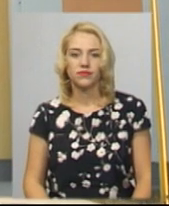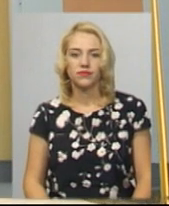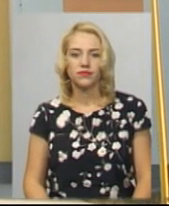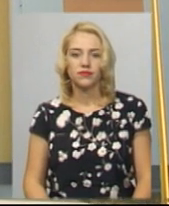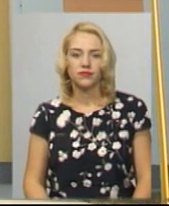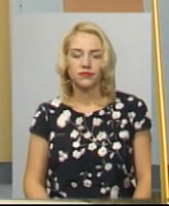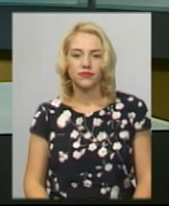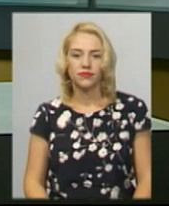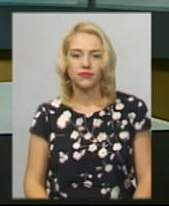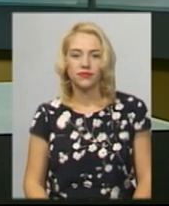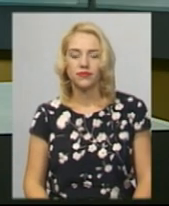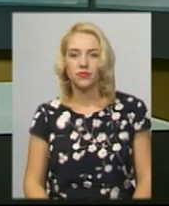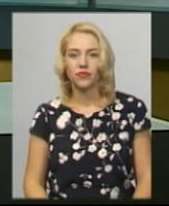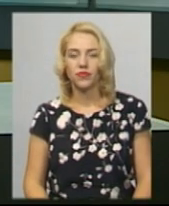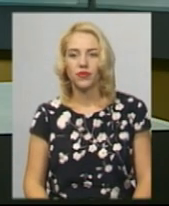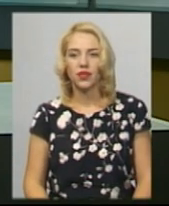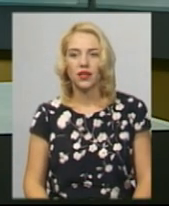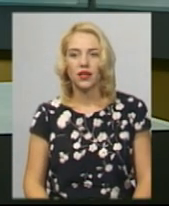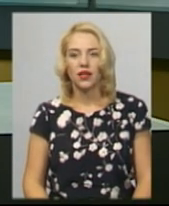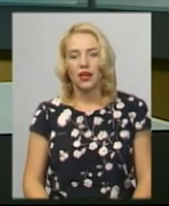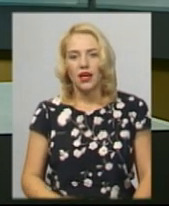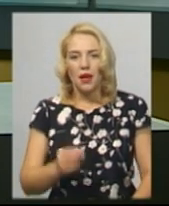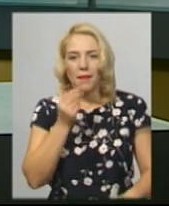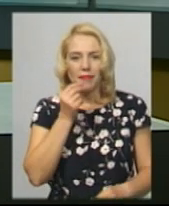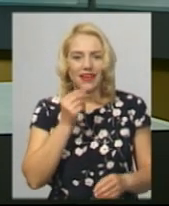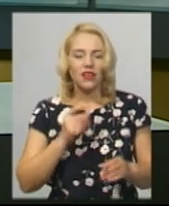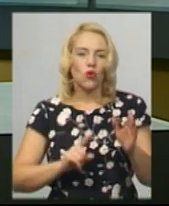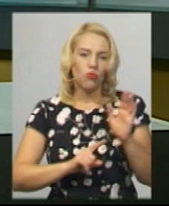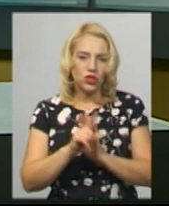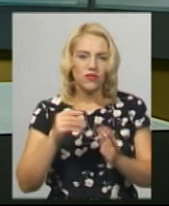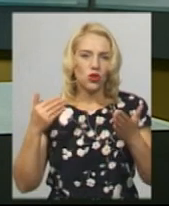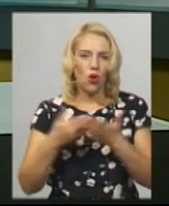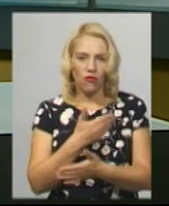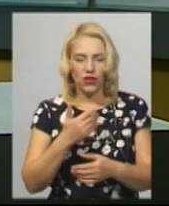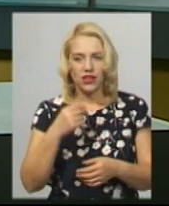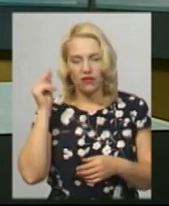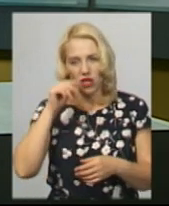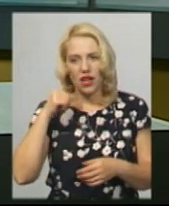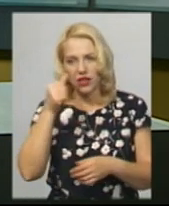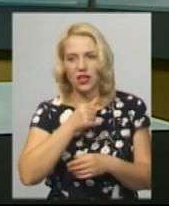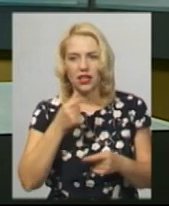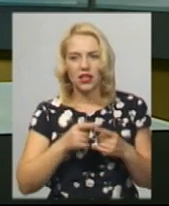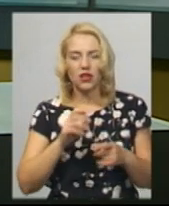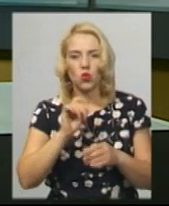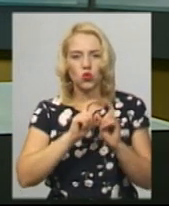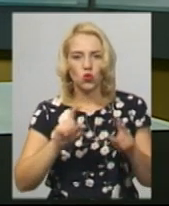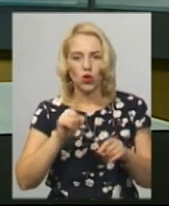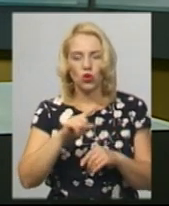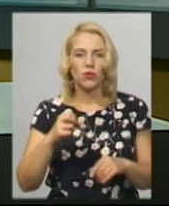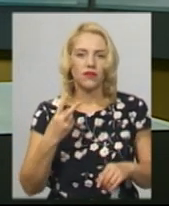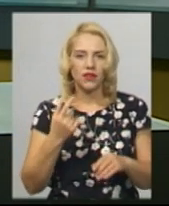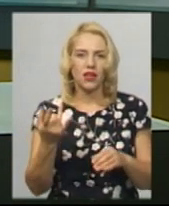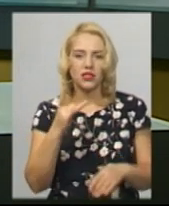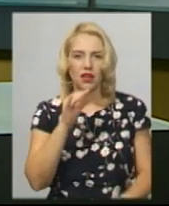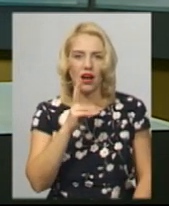Хмельницький. З цим пікніком розпочався новий навчальний рік у Хмельницькій середній загальноосвітній школі номер 12, що у